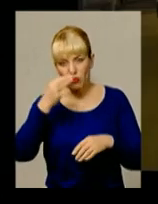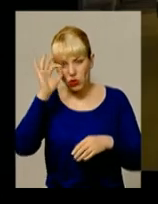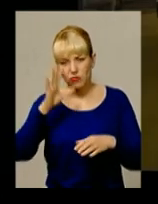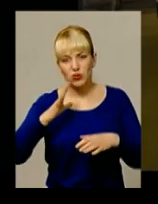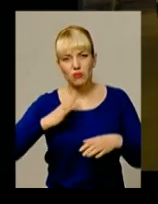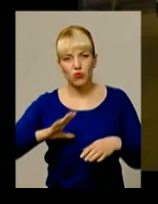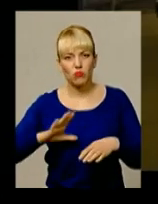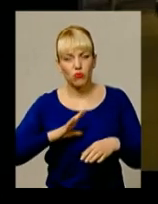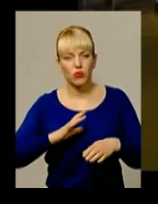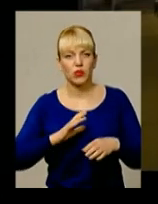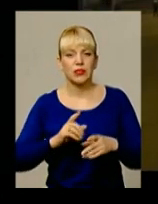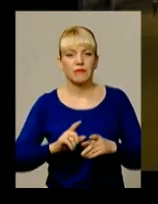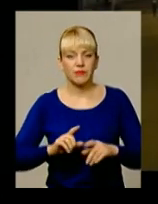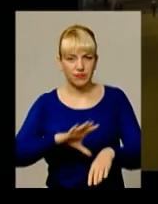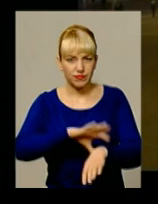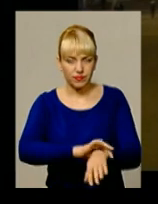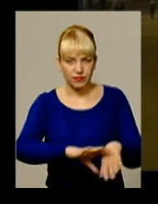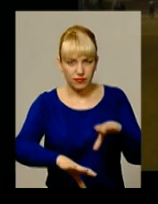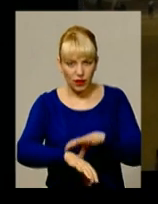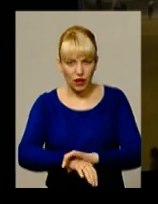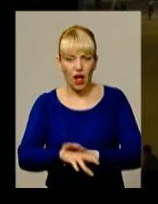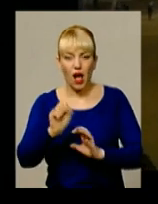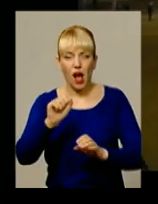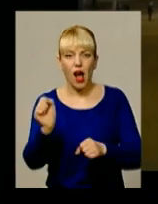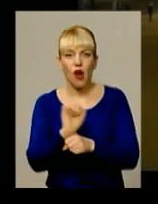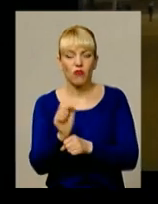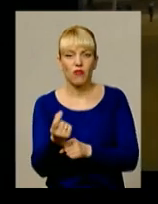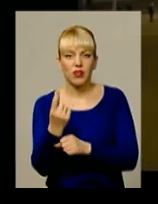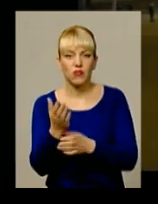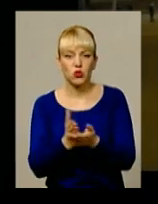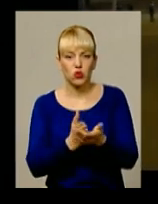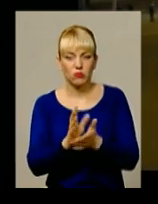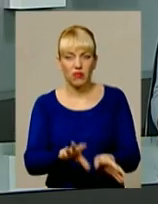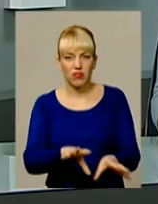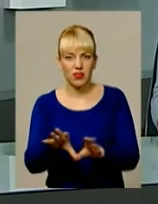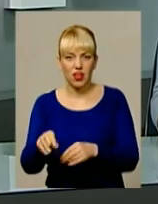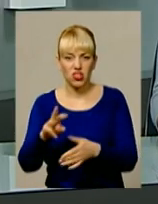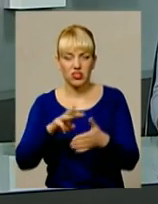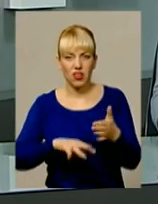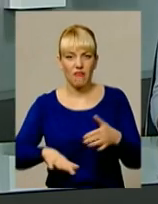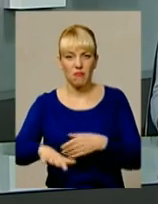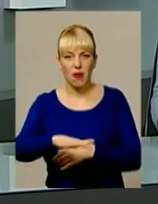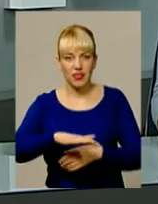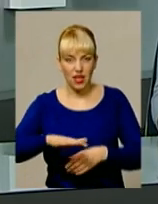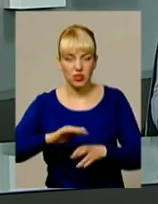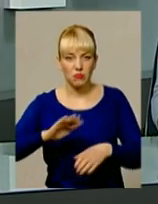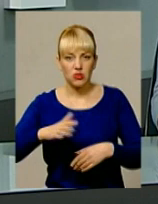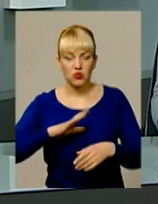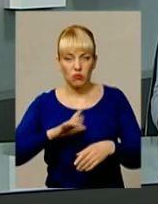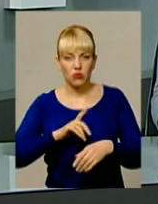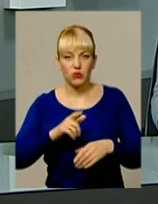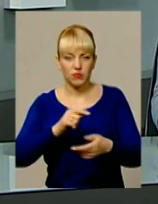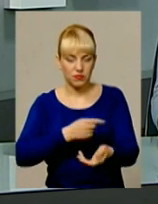застосувати до розбишаки кайданки, а автомобіль, що виявився службовим, евакуювали на штрафмайданчик. Пізніше у крові чиновника